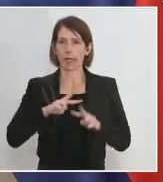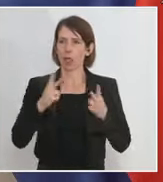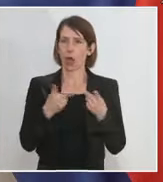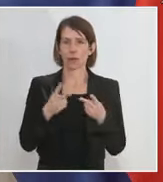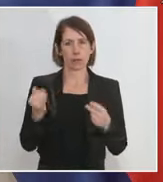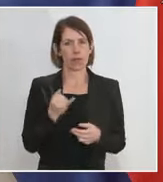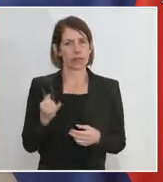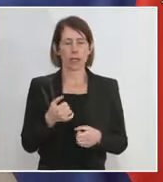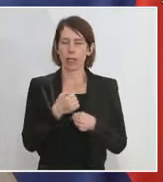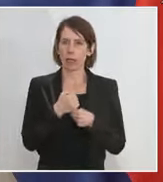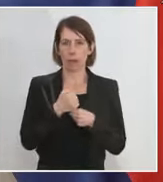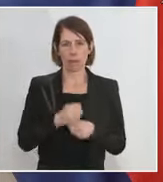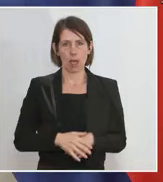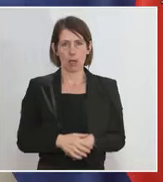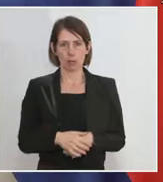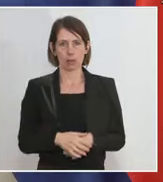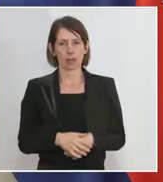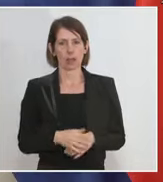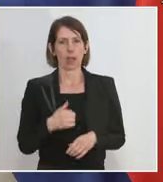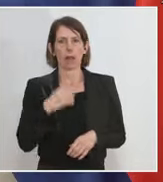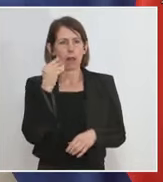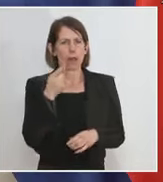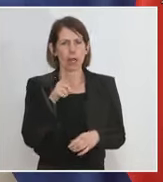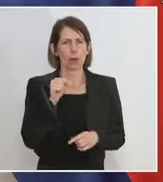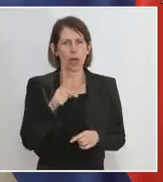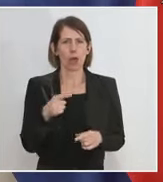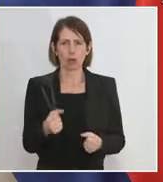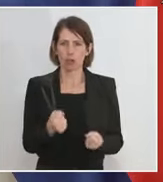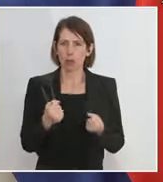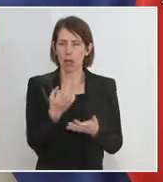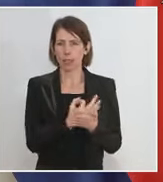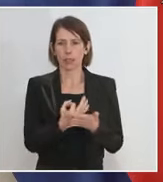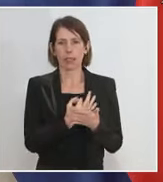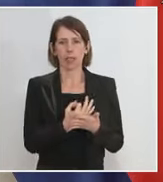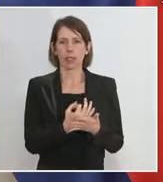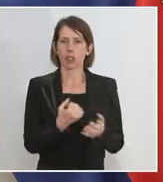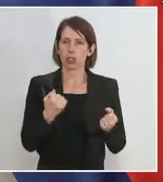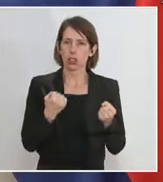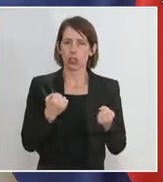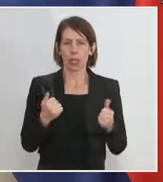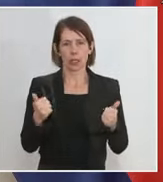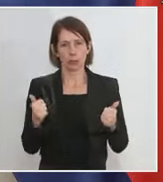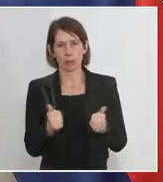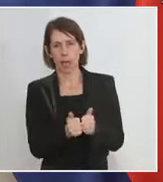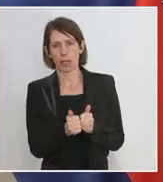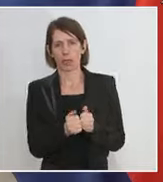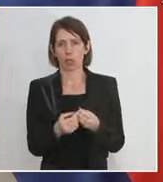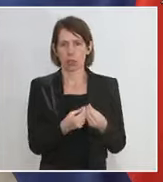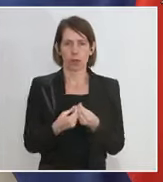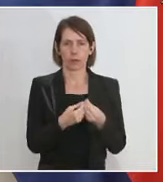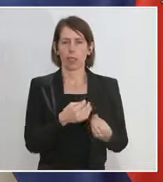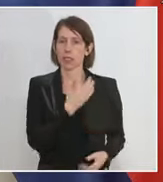machen. Das ist auch, glaube ich, ein starkes Zeichen der Stärke der Partnerschaft zwischen der Bundesregierung und der